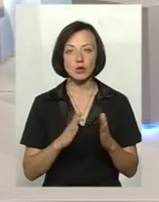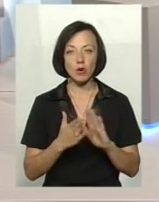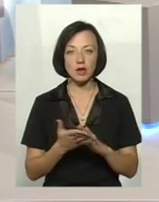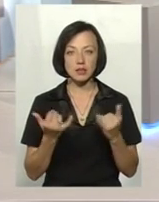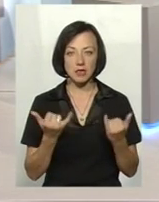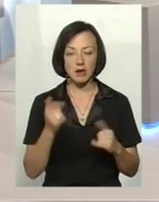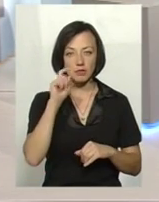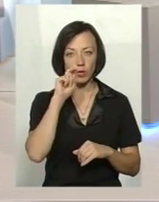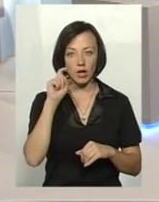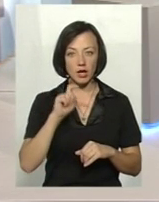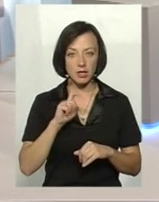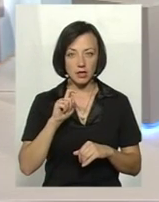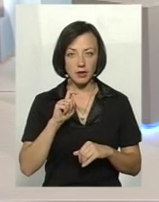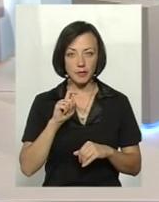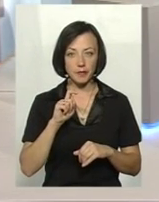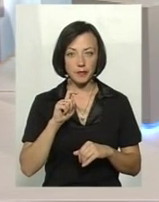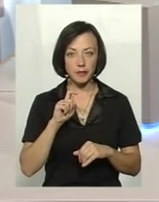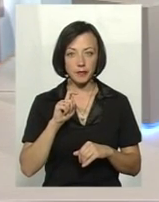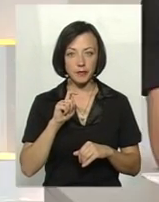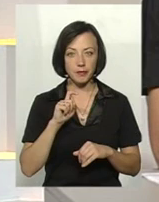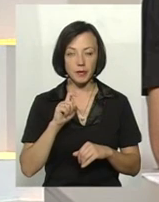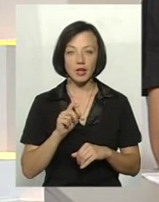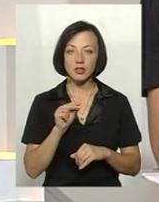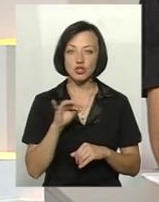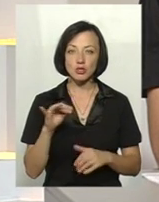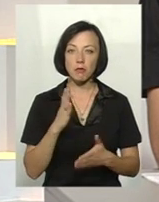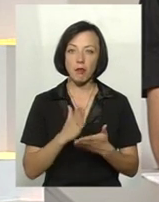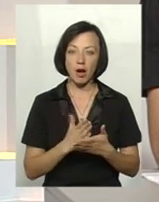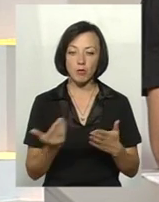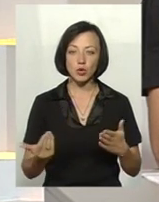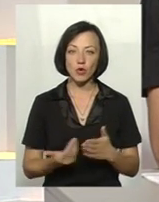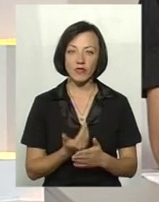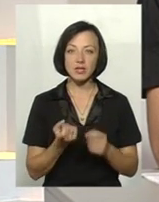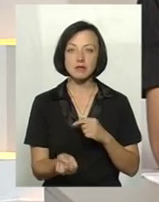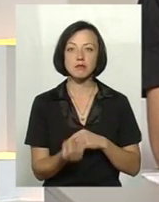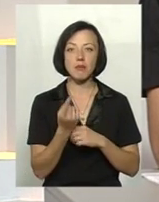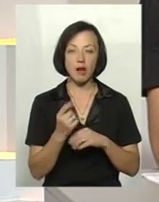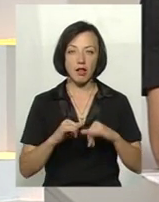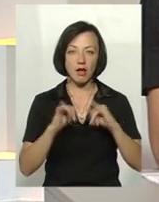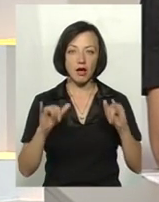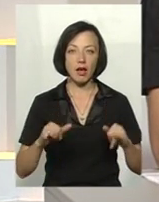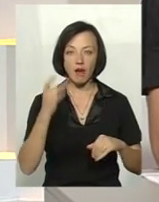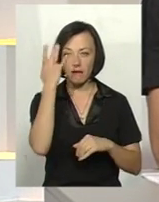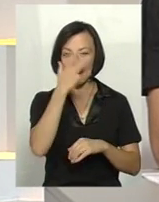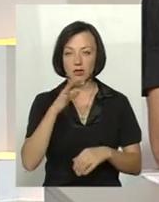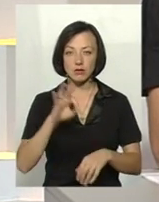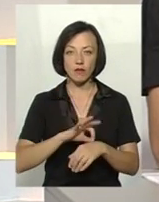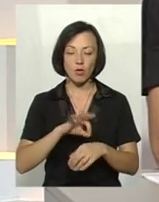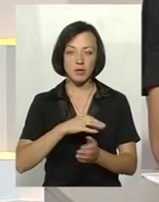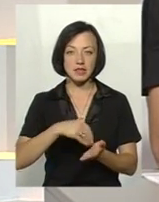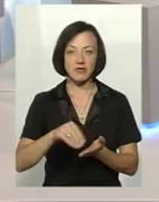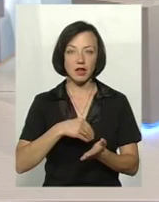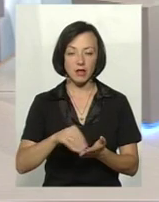наразі в Україні? Чи маємо нові спалахи африканської чуми свиней в Україні?